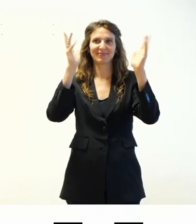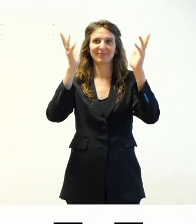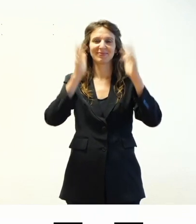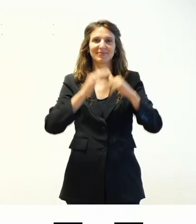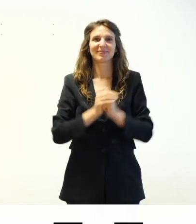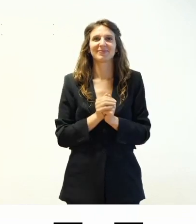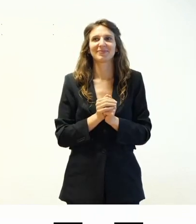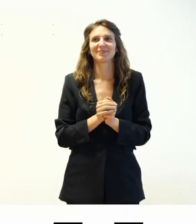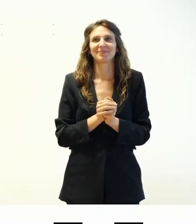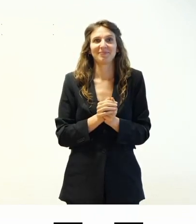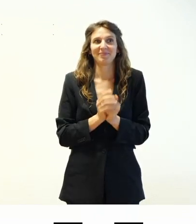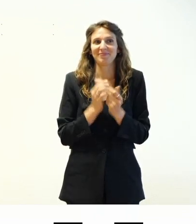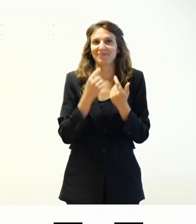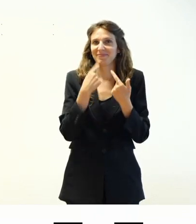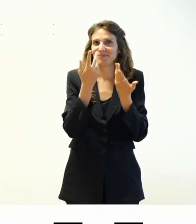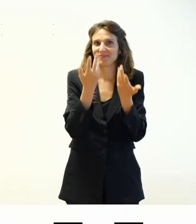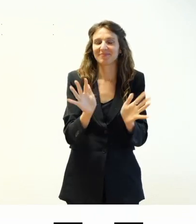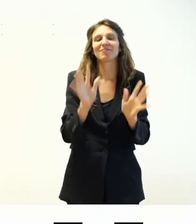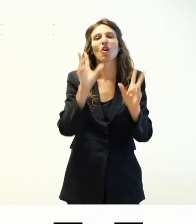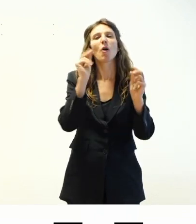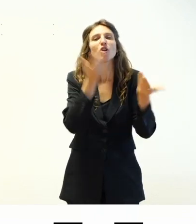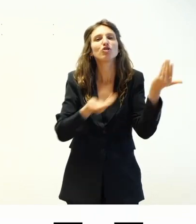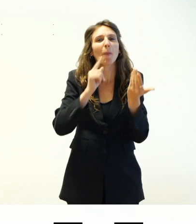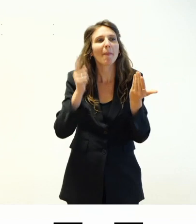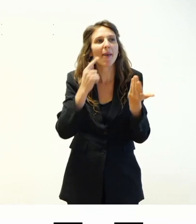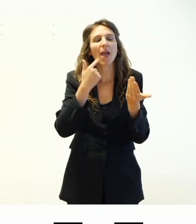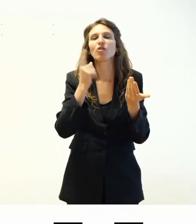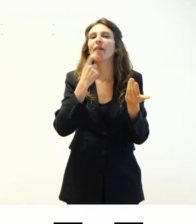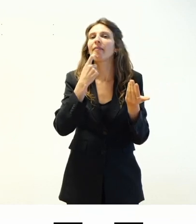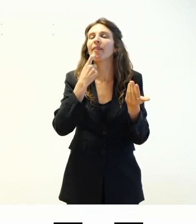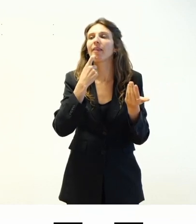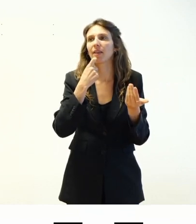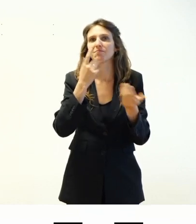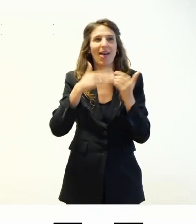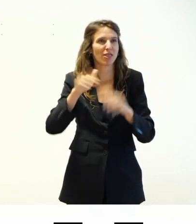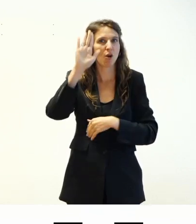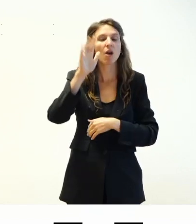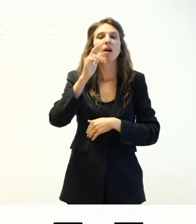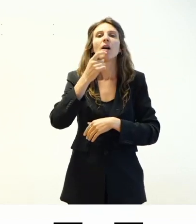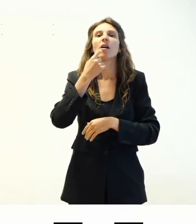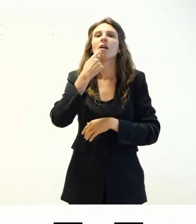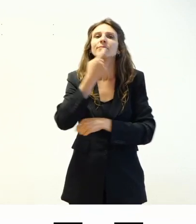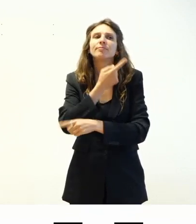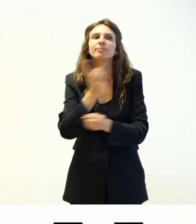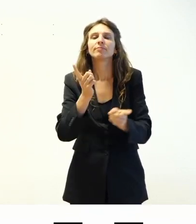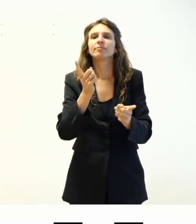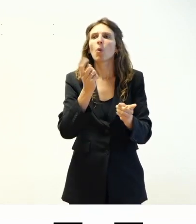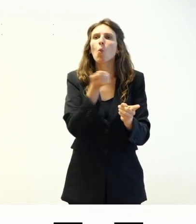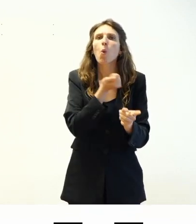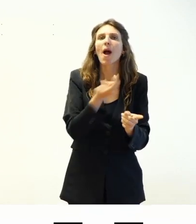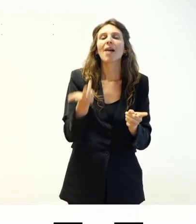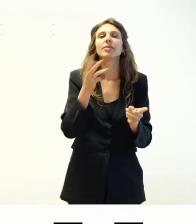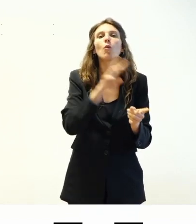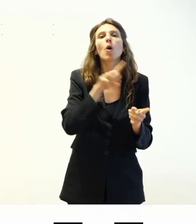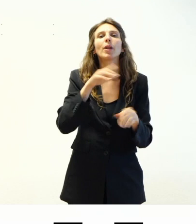Detto questo, così ci conosciamo un po' meglio, vi chiedo di alzare la mano o di dire se siete... Quanti di voi utilizzano